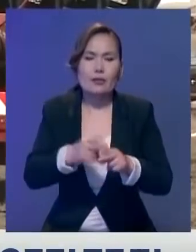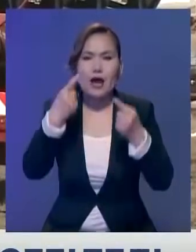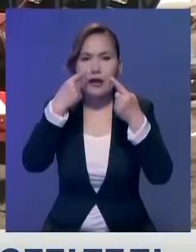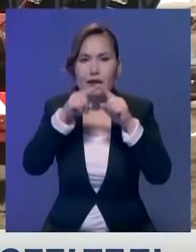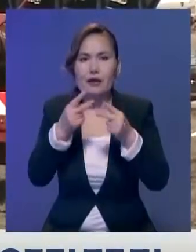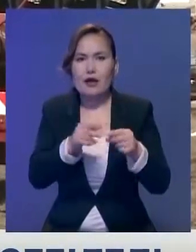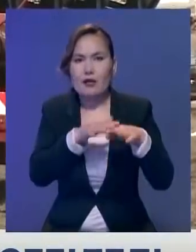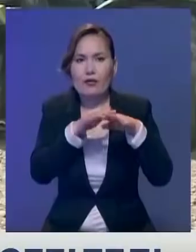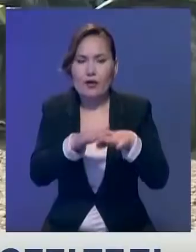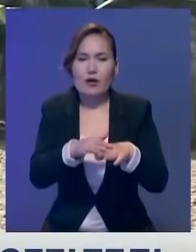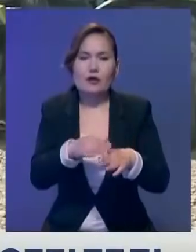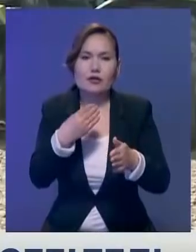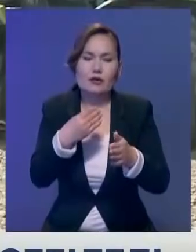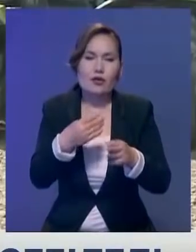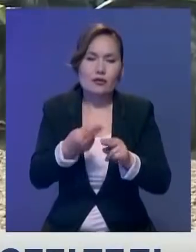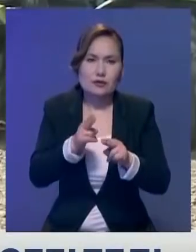субсидия кешікпесе болғаны.